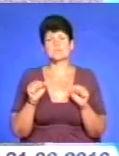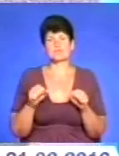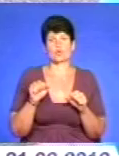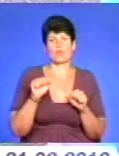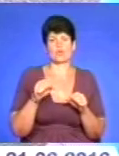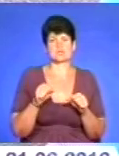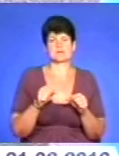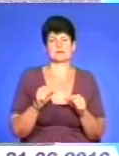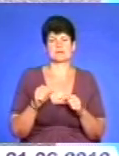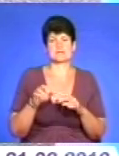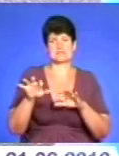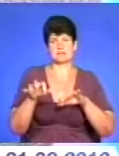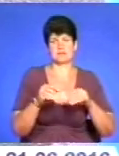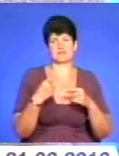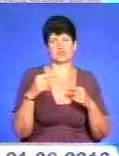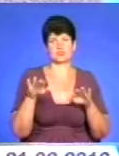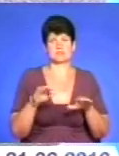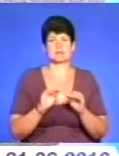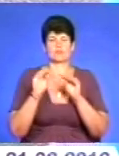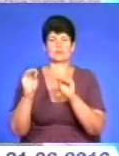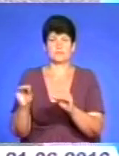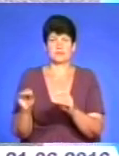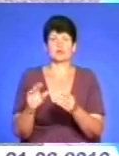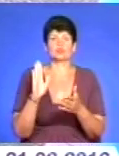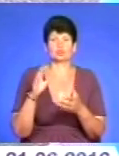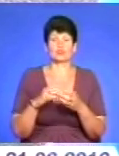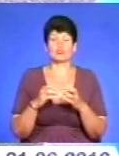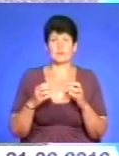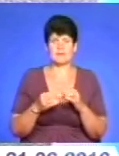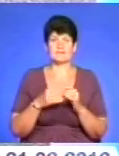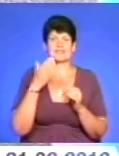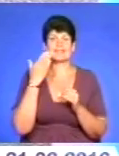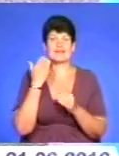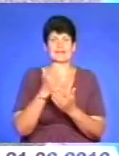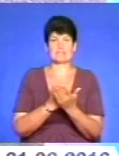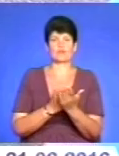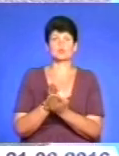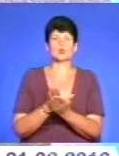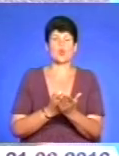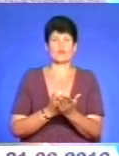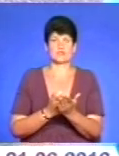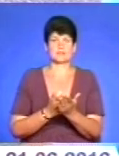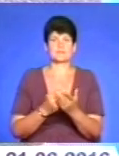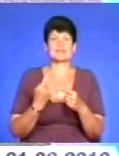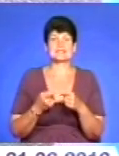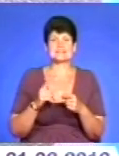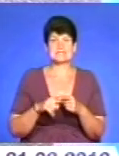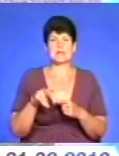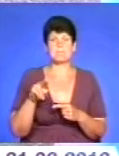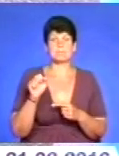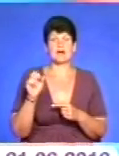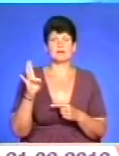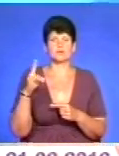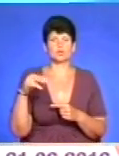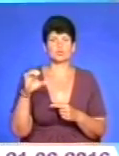демонтувати, в друге місце поставити. Якщо виникнуть якісь проблеми, теж він такий, легке обслуговування. Це пандус європейського